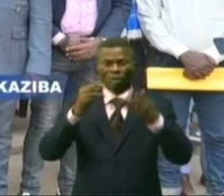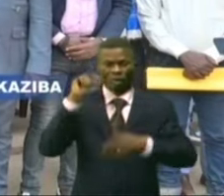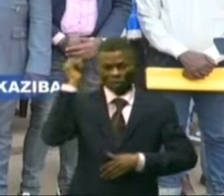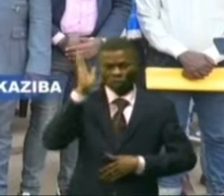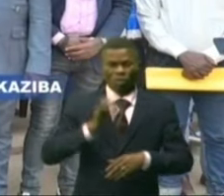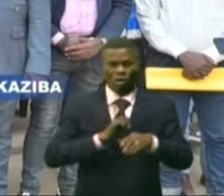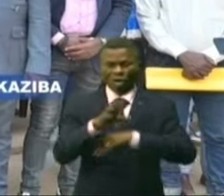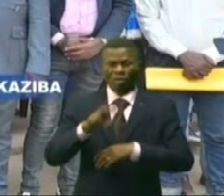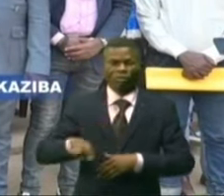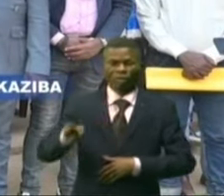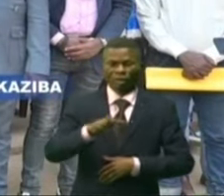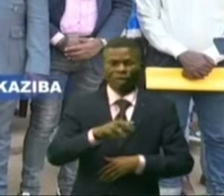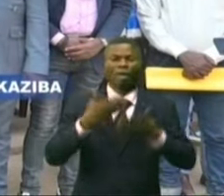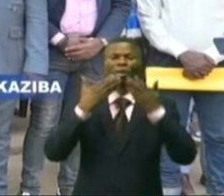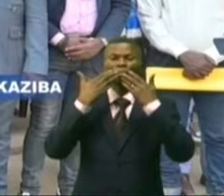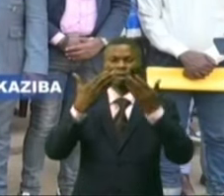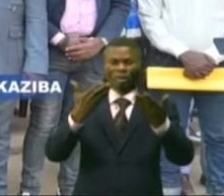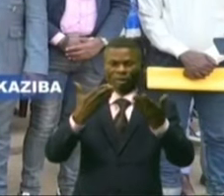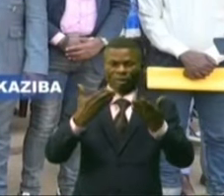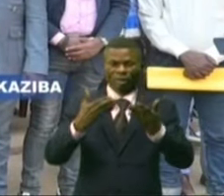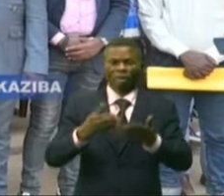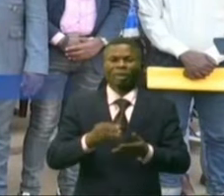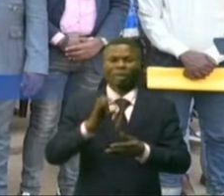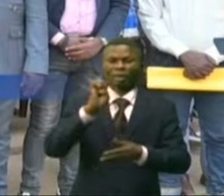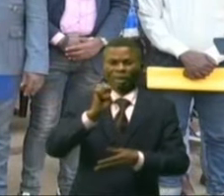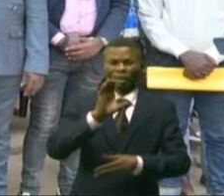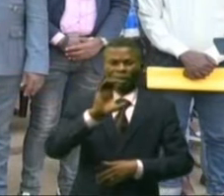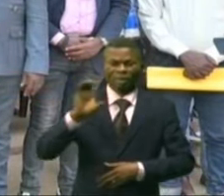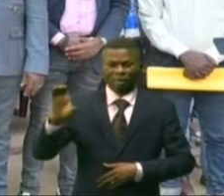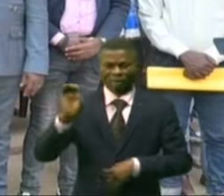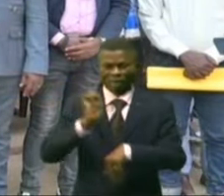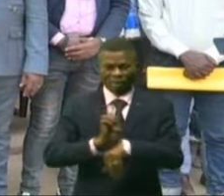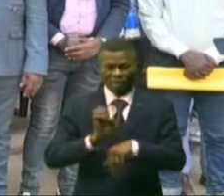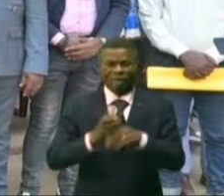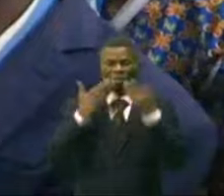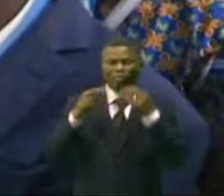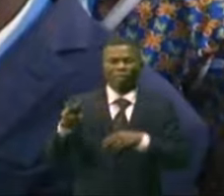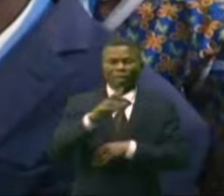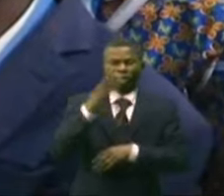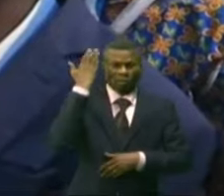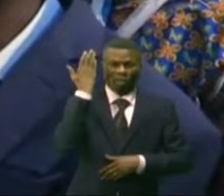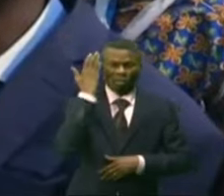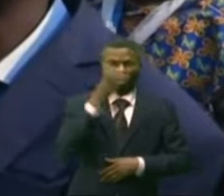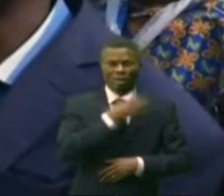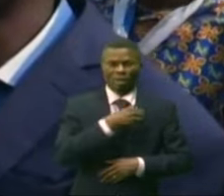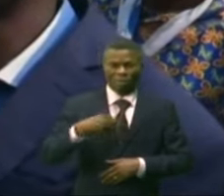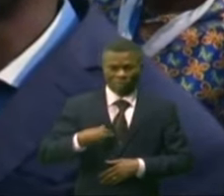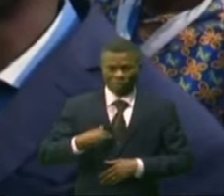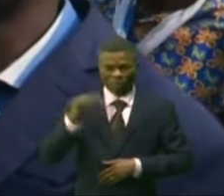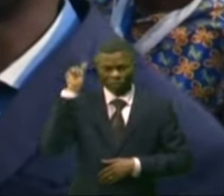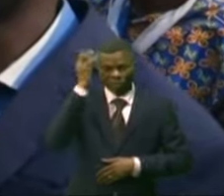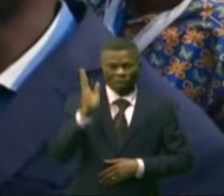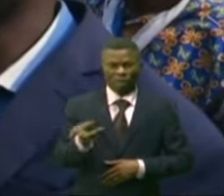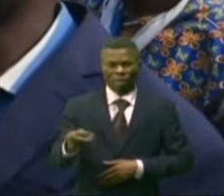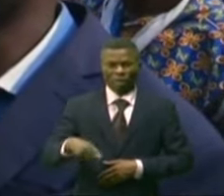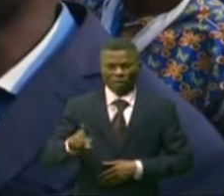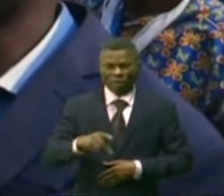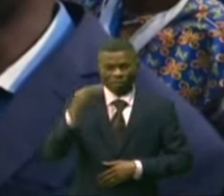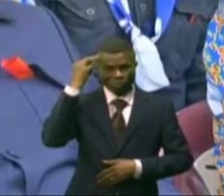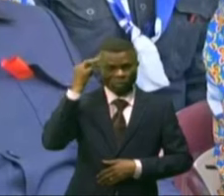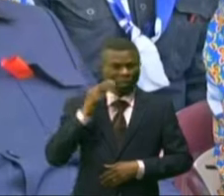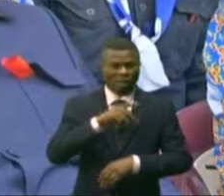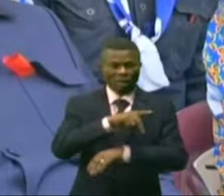vous a envoyé, merci à l'ECC, merci à vous les parents. Au nom du gouvernement provincial, la ministre